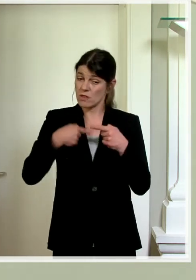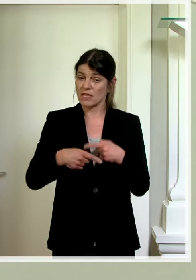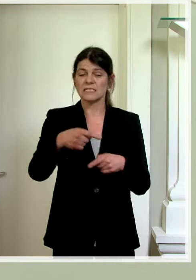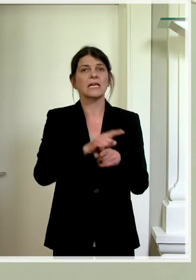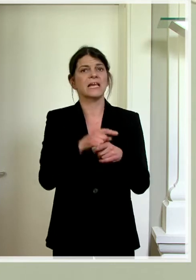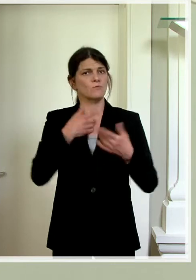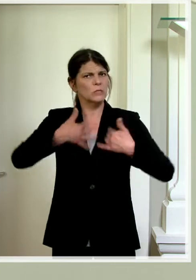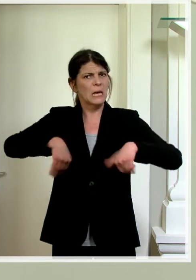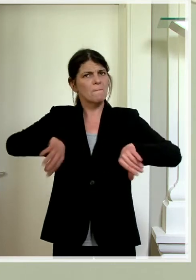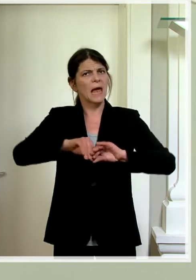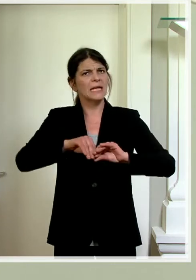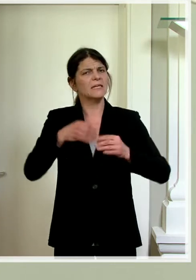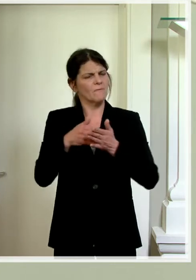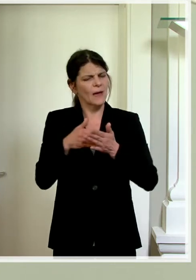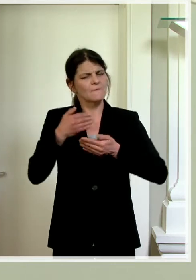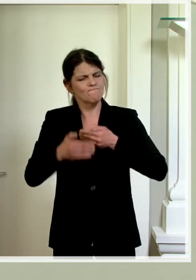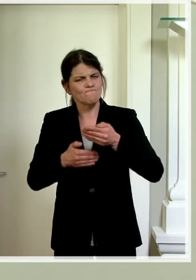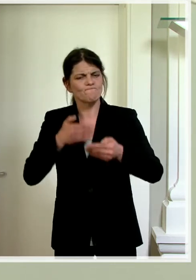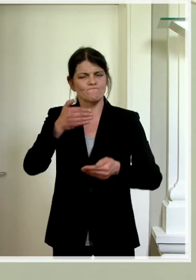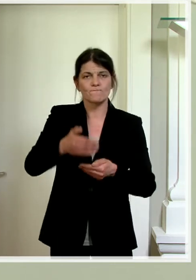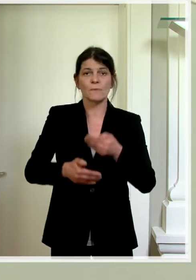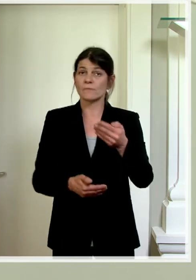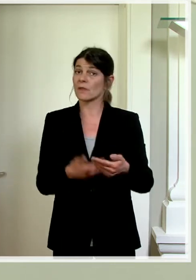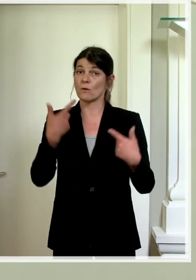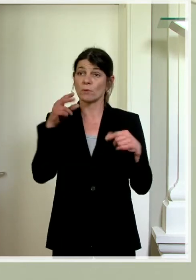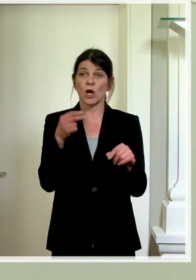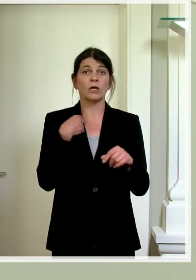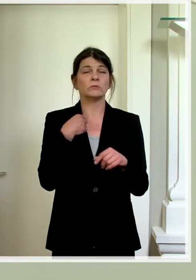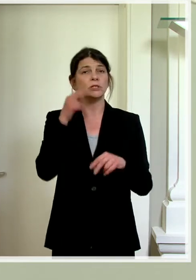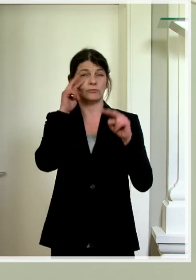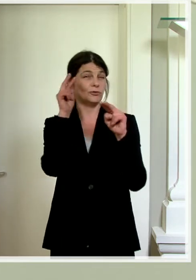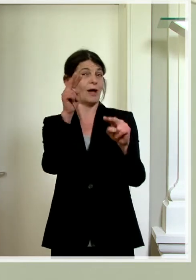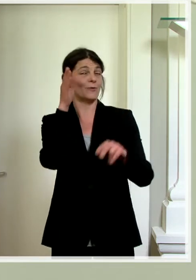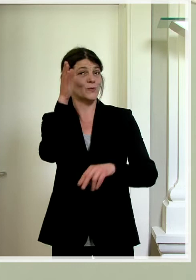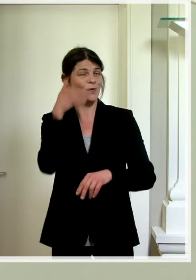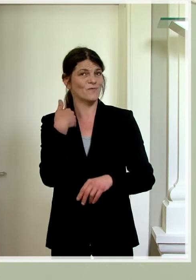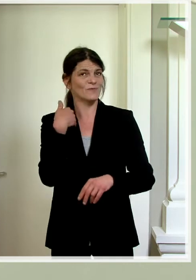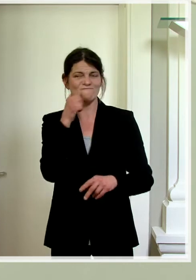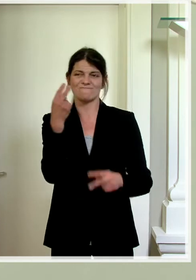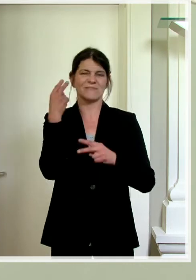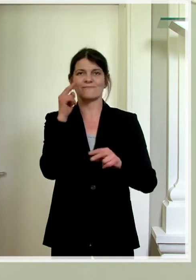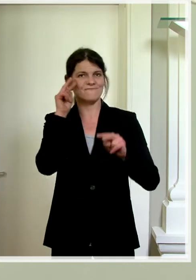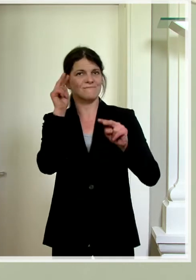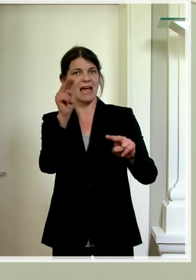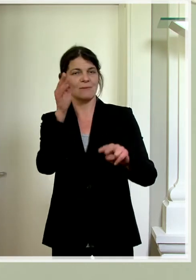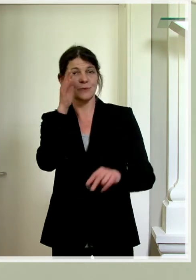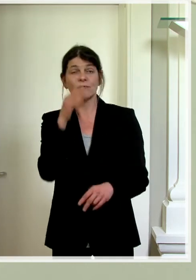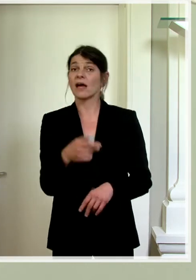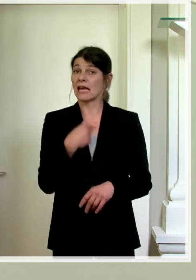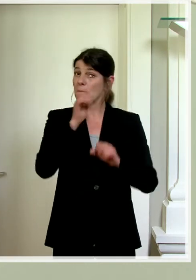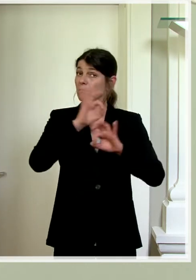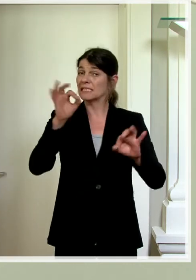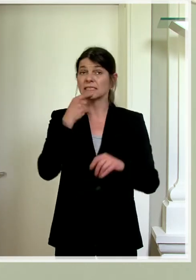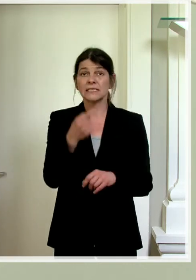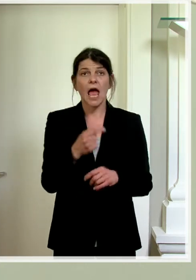gemeinsam vorwärts gehen. Richten wir also den Blick nach vorne. Die Zukunft kann man am besten voraussagen,